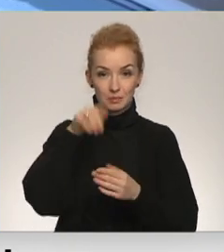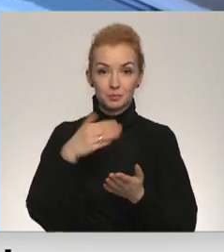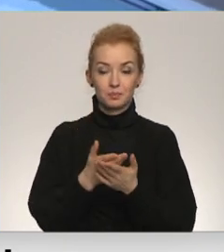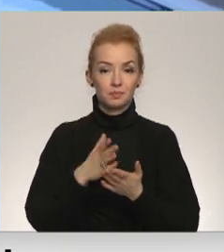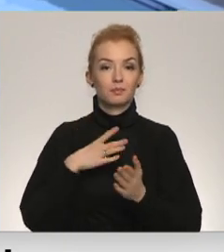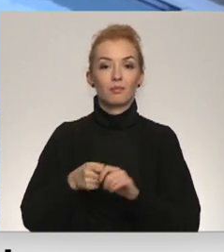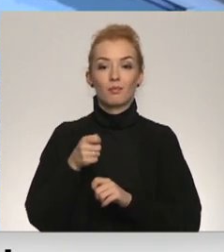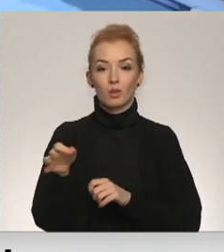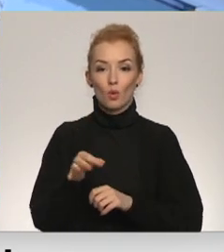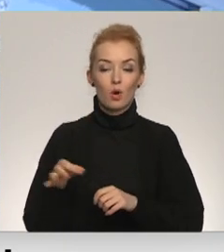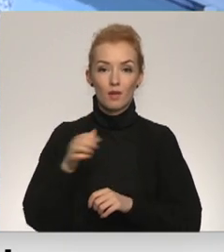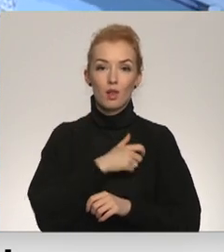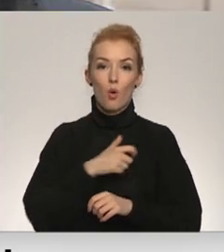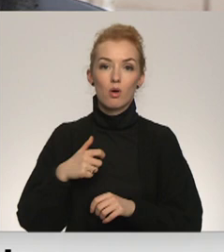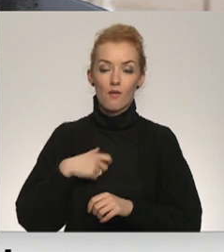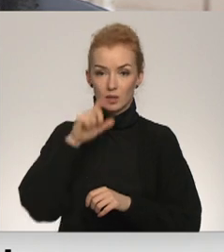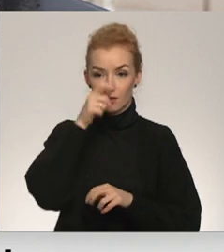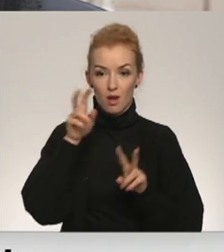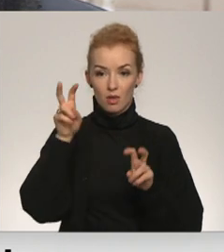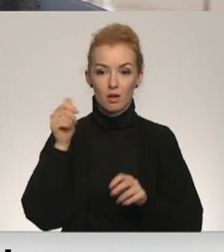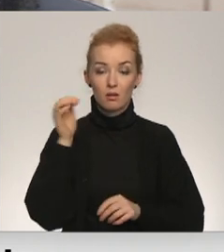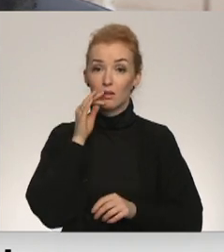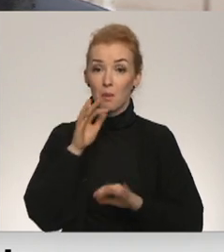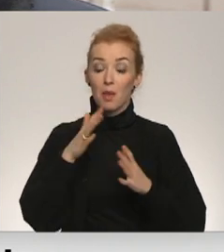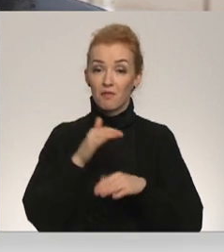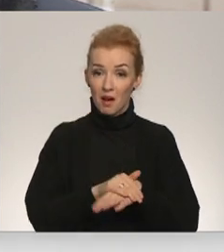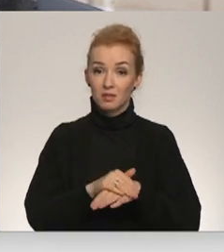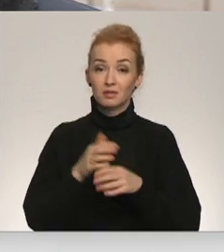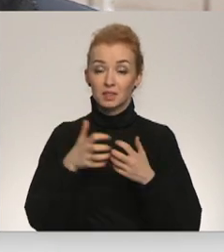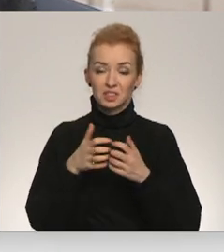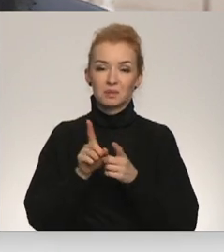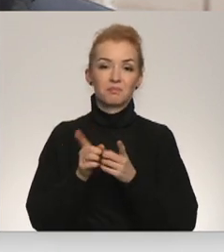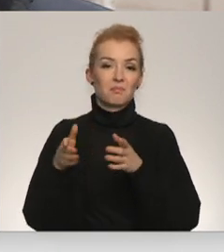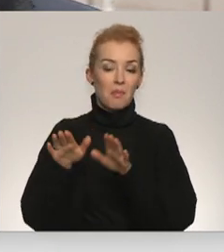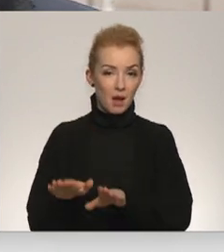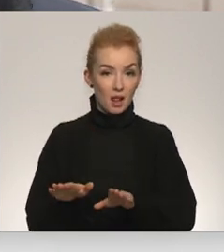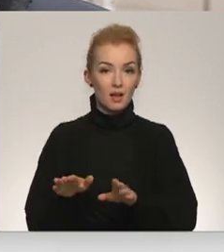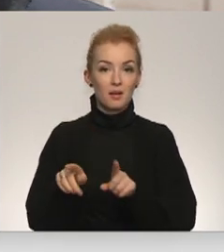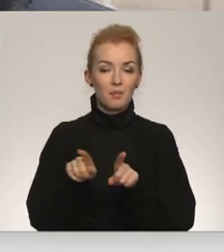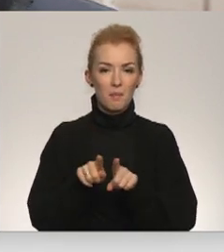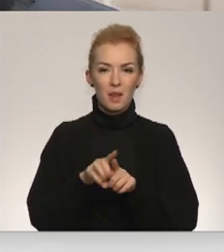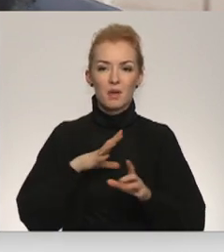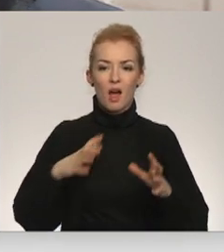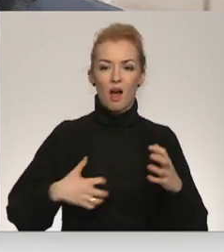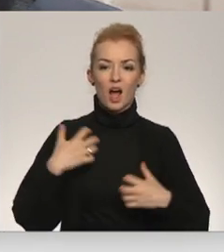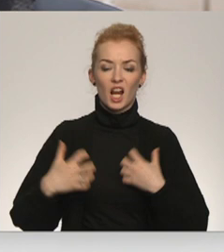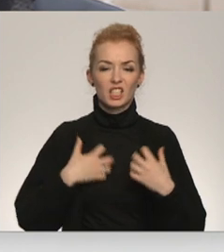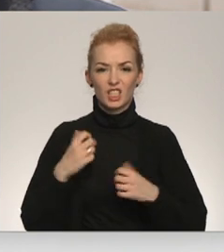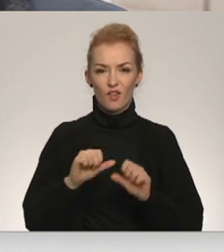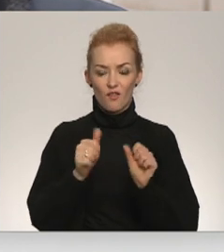krosinājas organizācija Daugavas vanagi. Viņš tā arī ir palicis. Tāpat tā bija agresīva forma